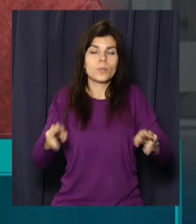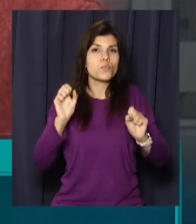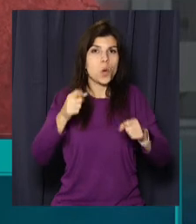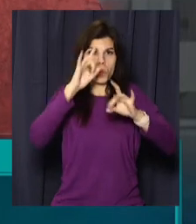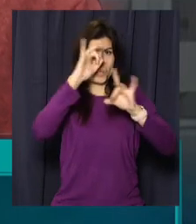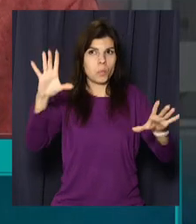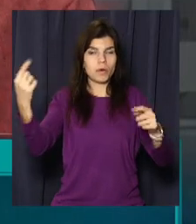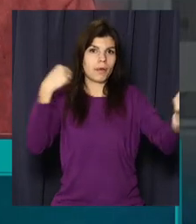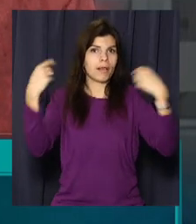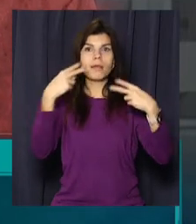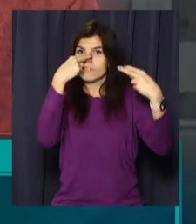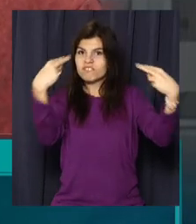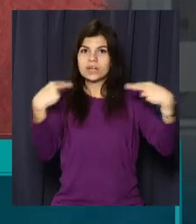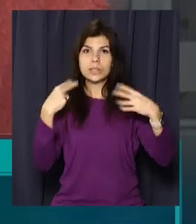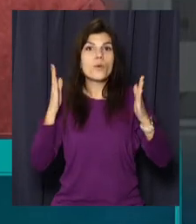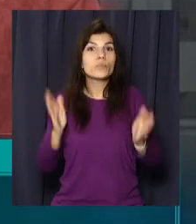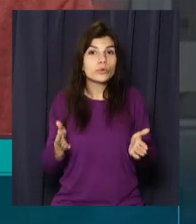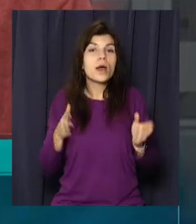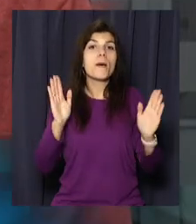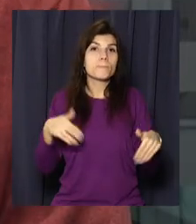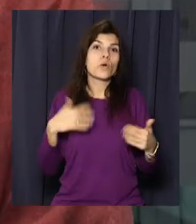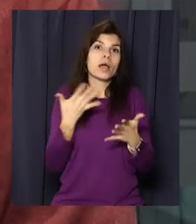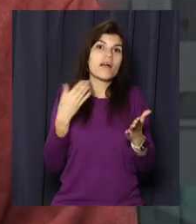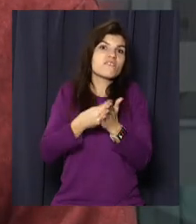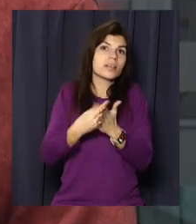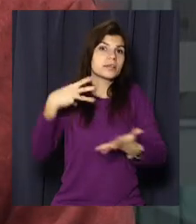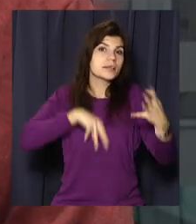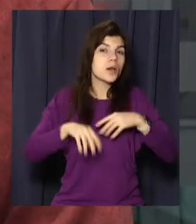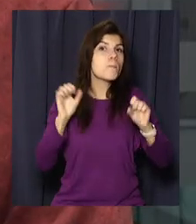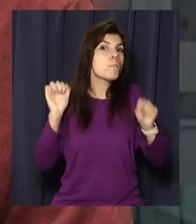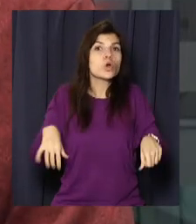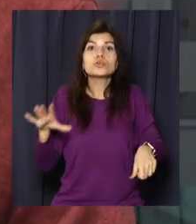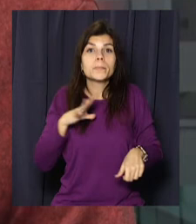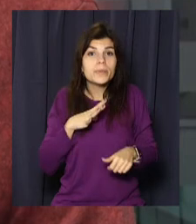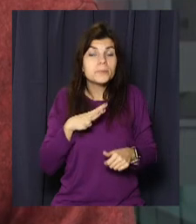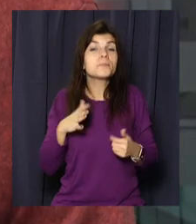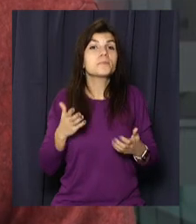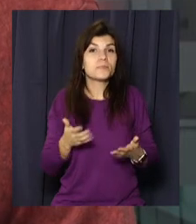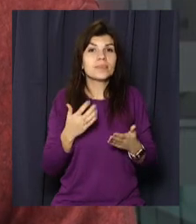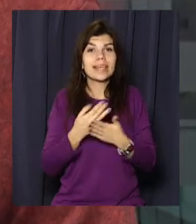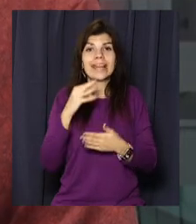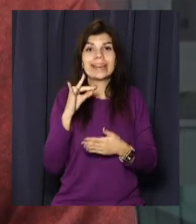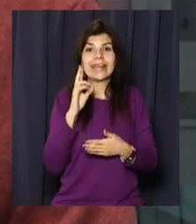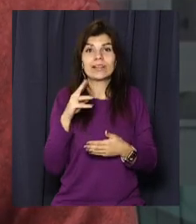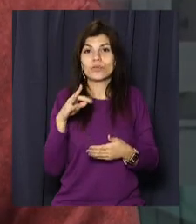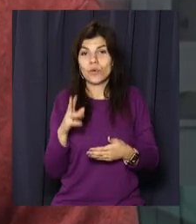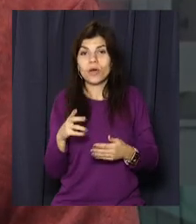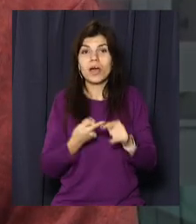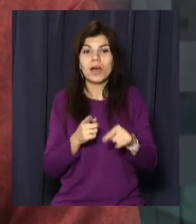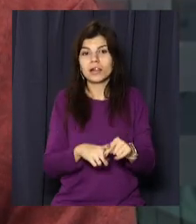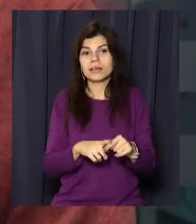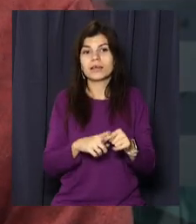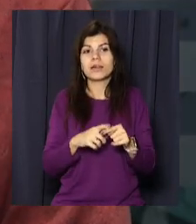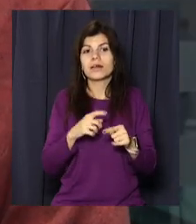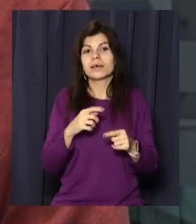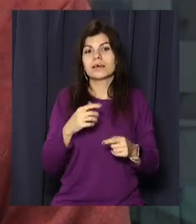популярність, увагу. А потім навіть якийсь фінансовий прибуток. Тосовно Тік-Току іще, це типовий